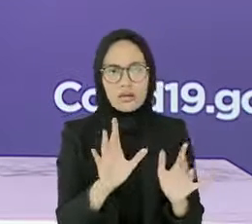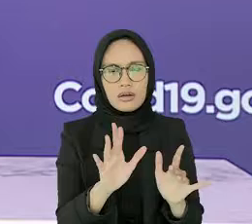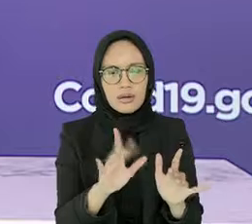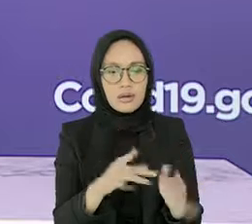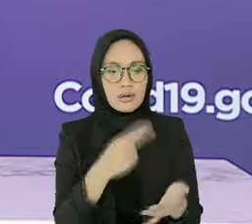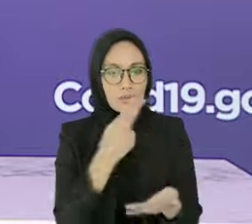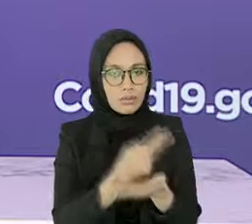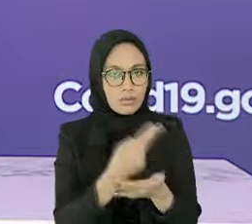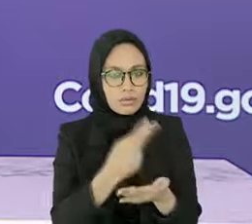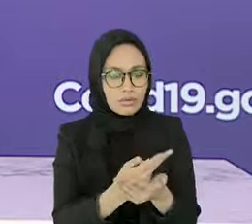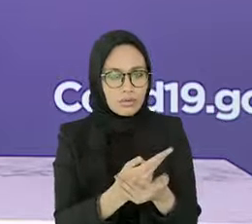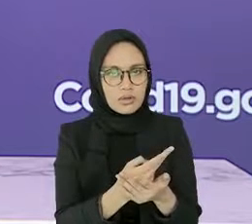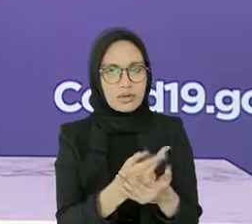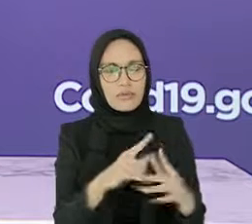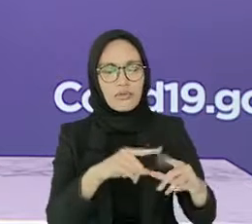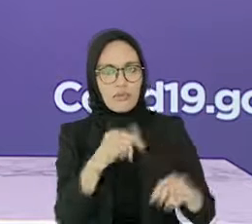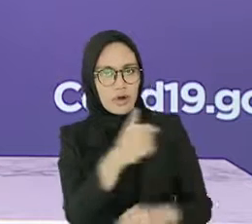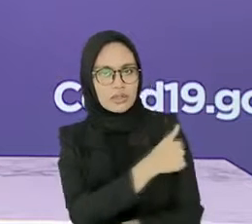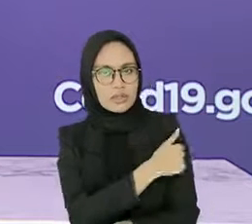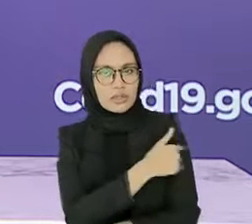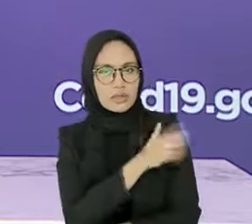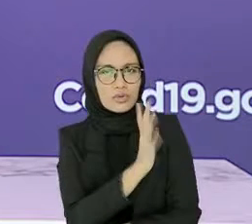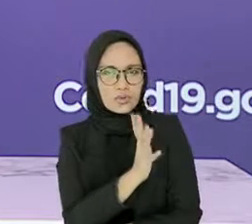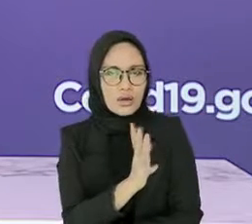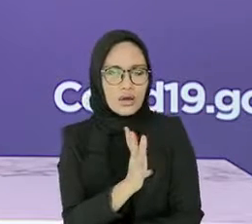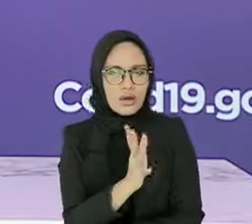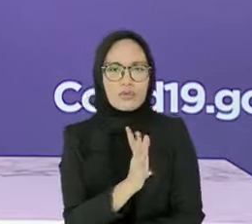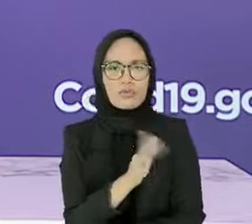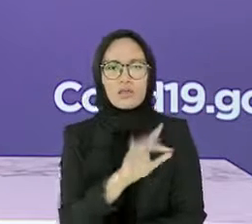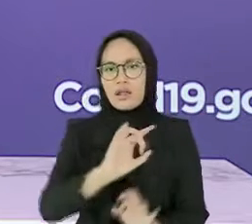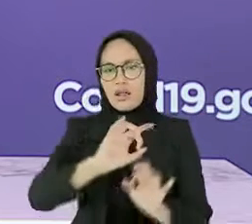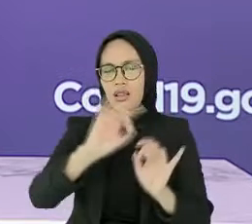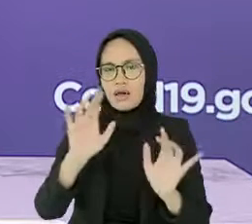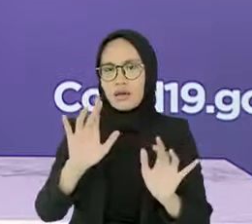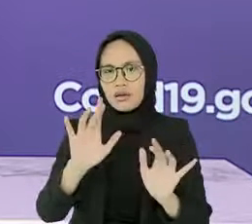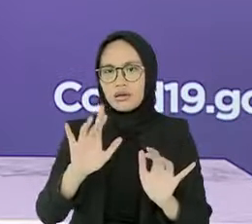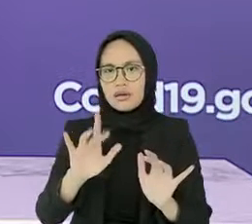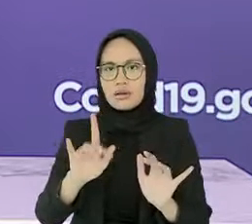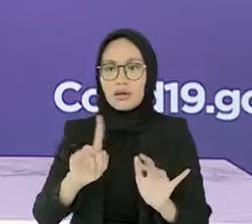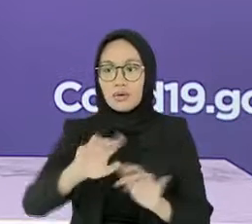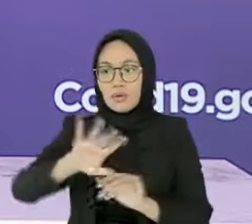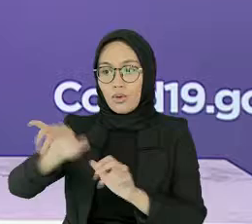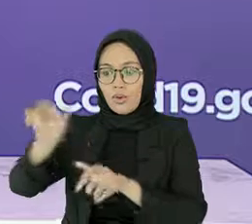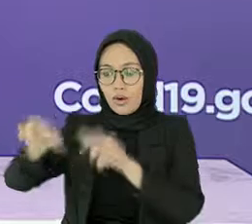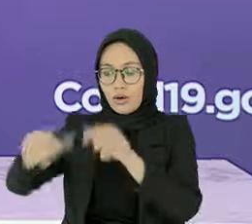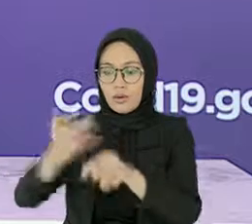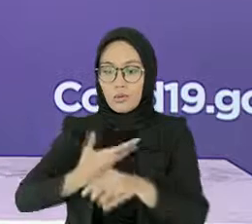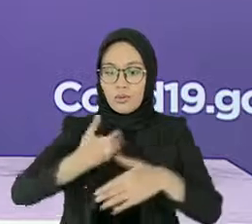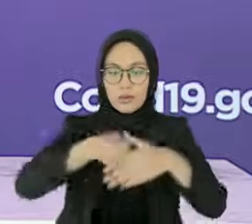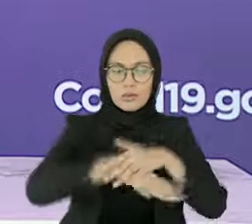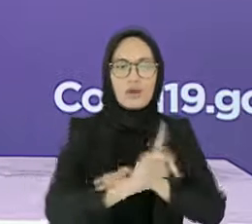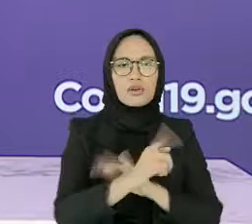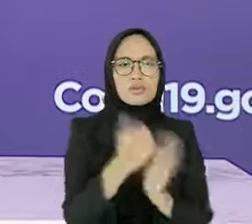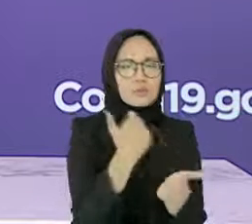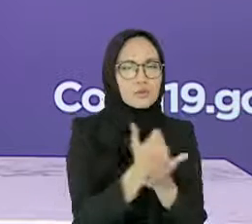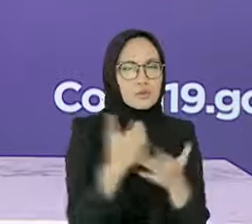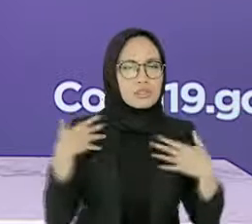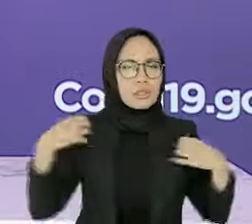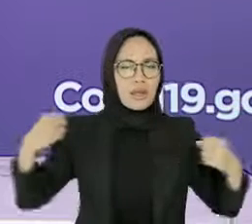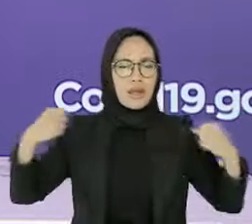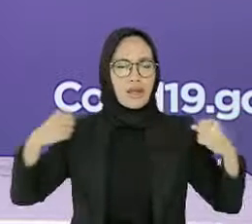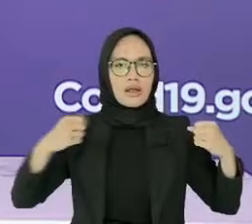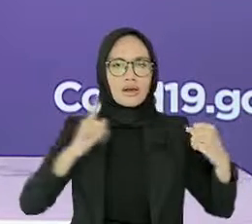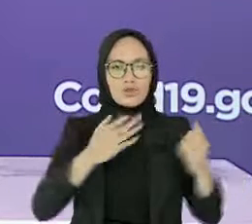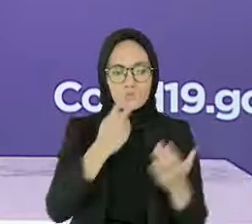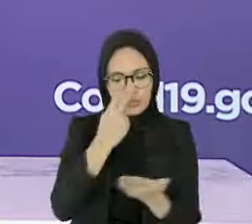karantina. Yang menjamin orang yang masuk ialah orang yang benar-benar sehat. khusus terkait karantina